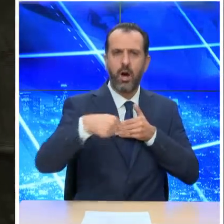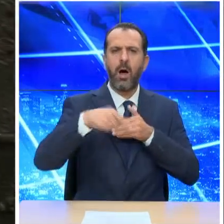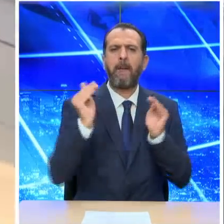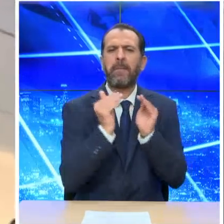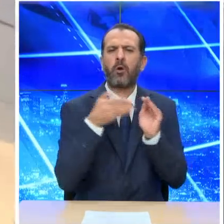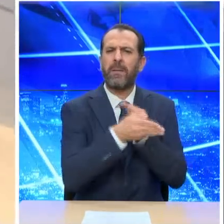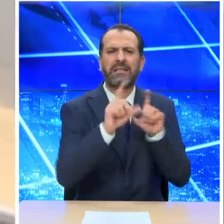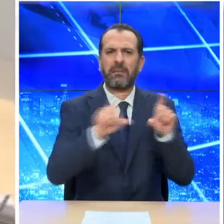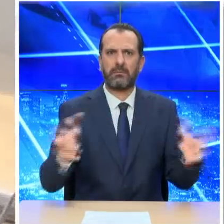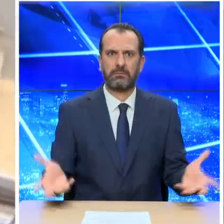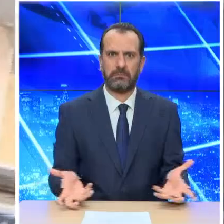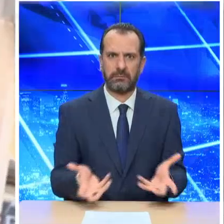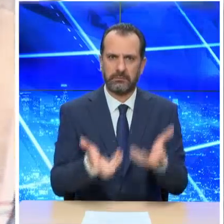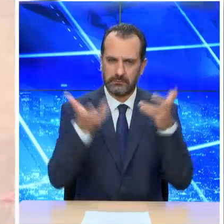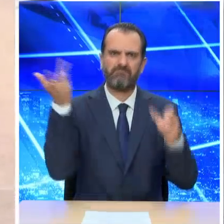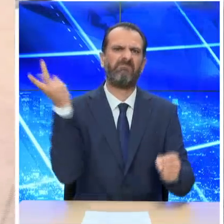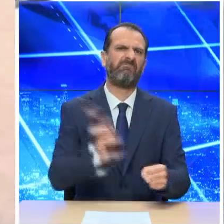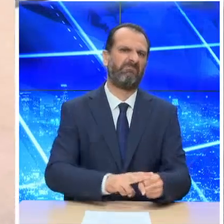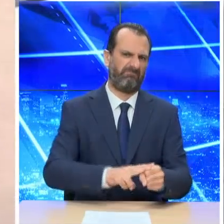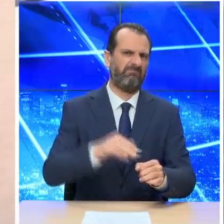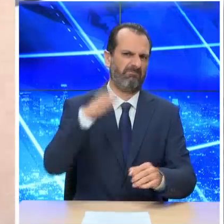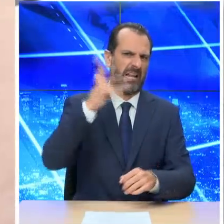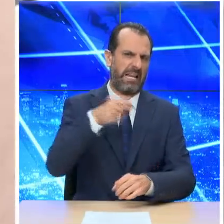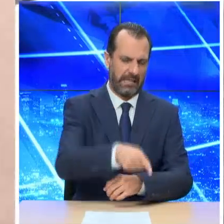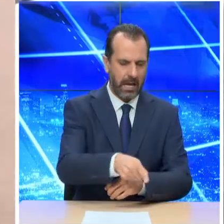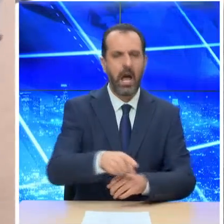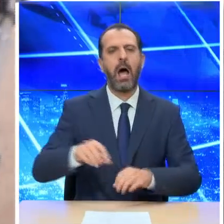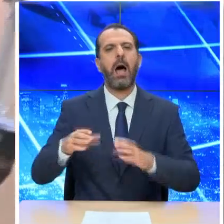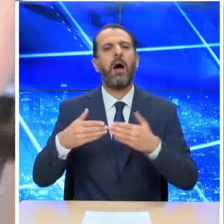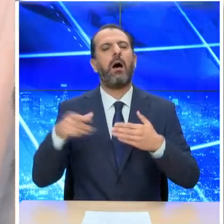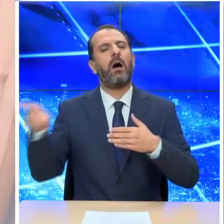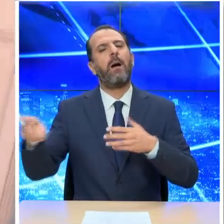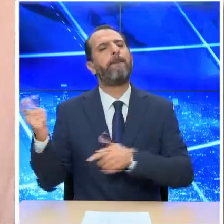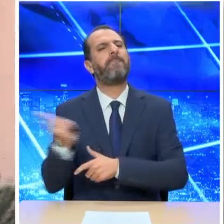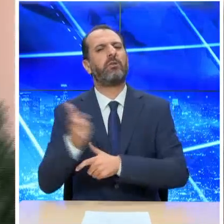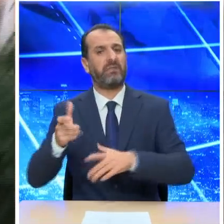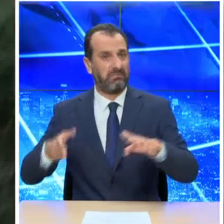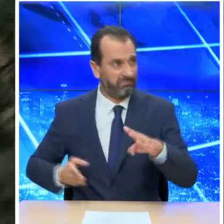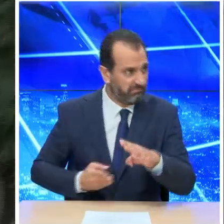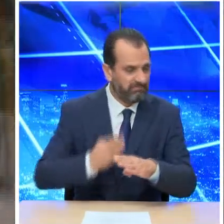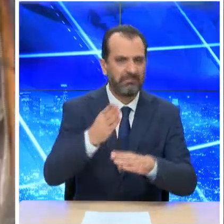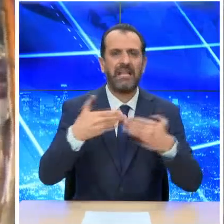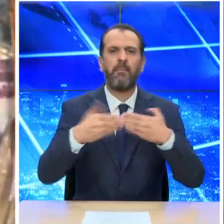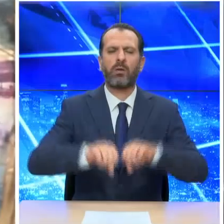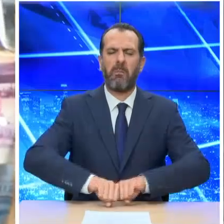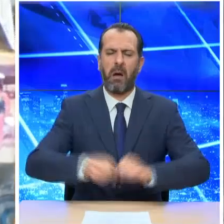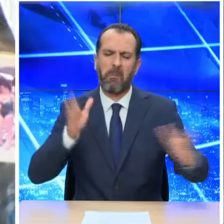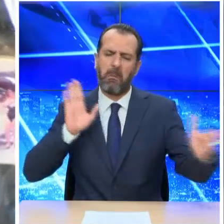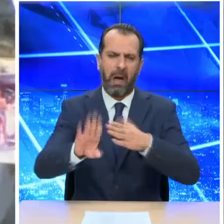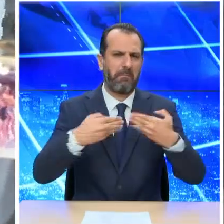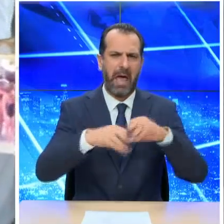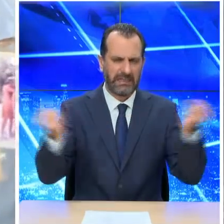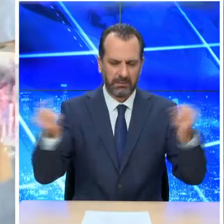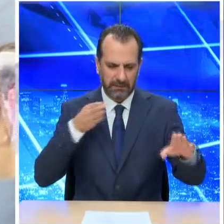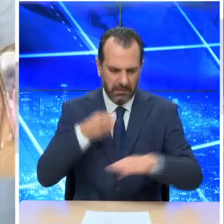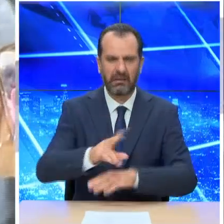λίγα λεπτά το διαμέρισμα έγινε στάχτη Οι πυροσβέστες έσπασαν την πόρτα και αντίκρισαν το μακάβριο έβριμα τον ηλικιωμένο να